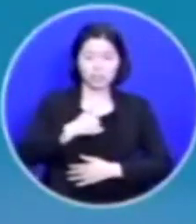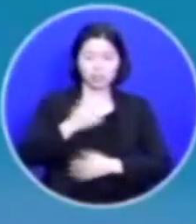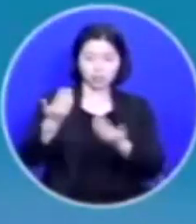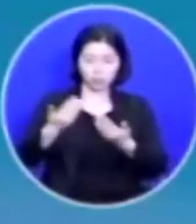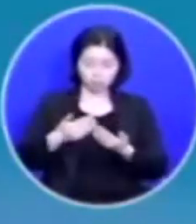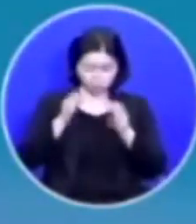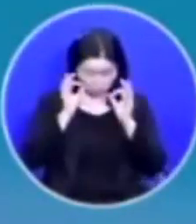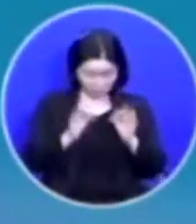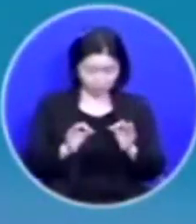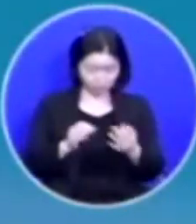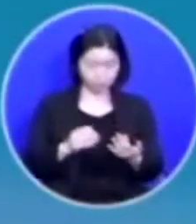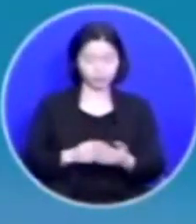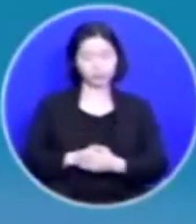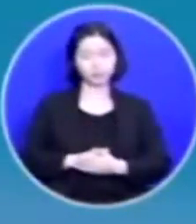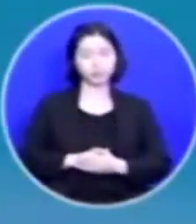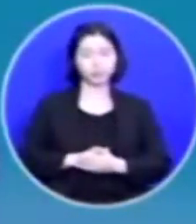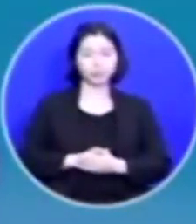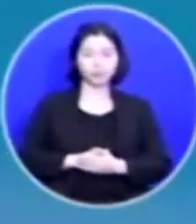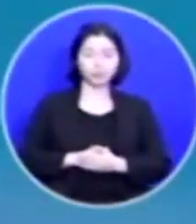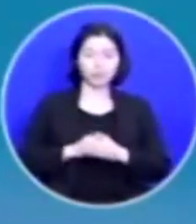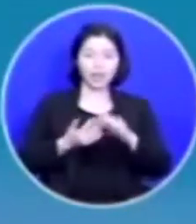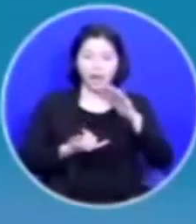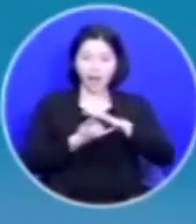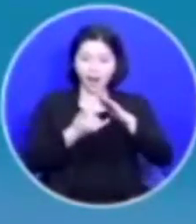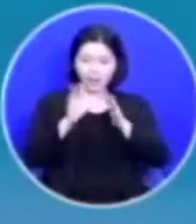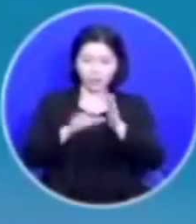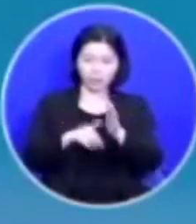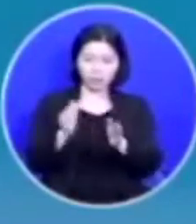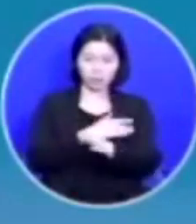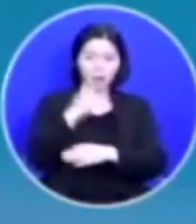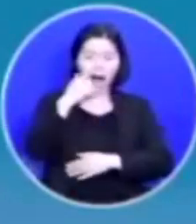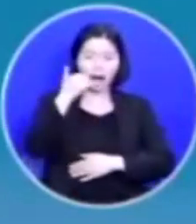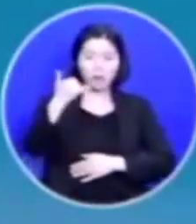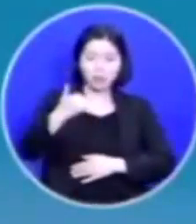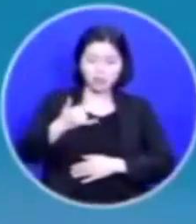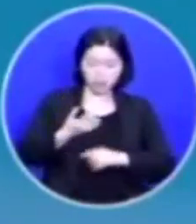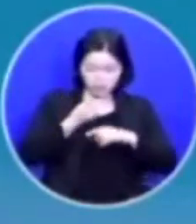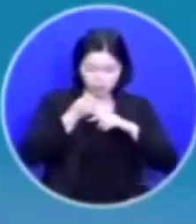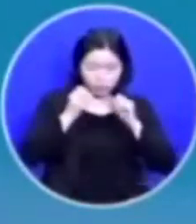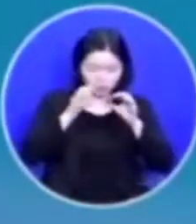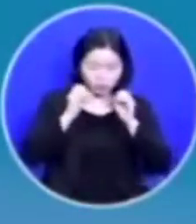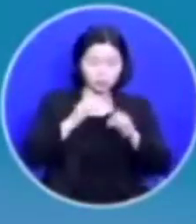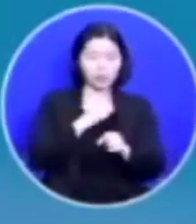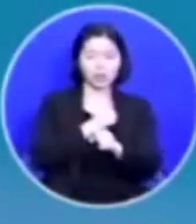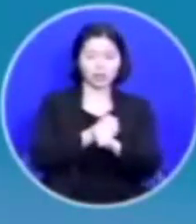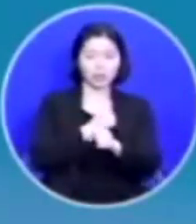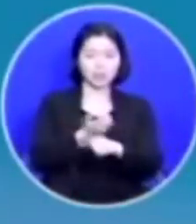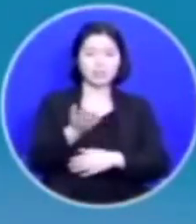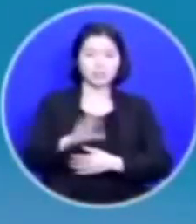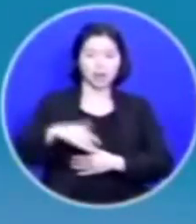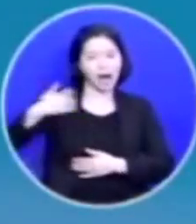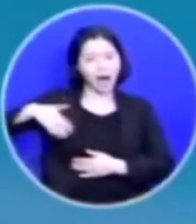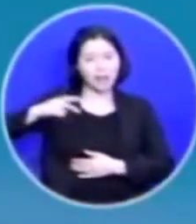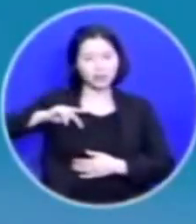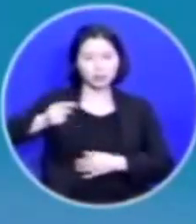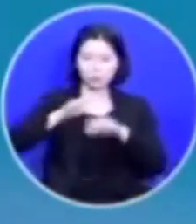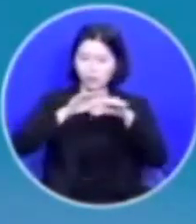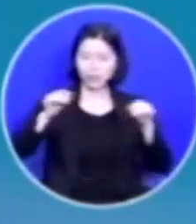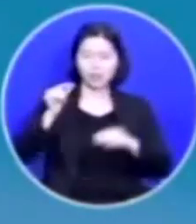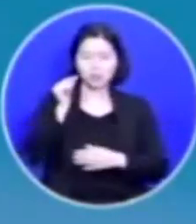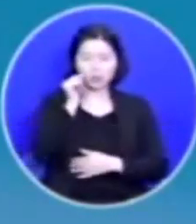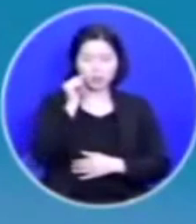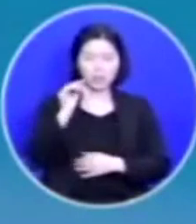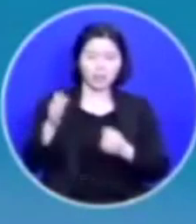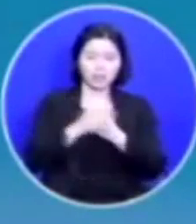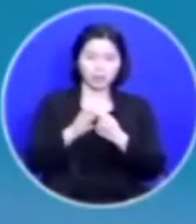받아보았습니다 어려서부터 아버지를 전도하려고 했지만 아직까지도 그것을 해결하지 못했습니다 그래서